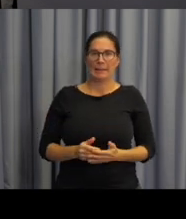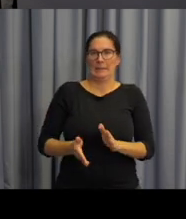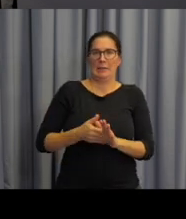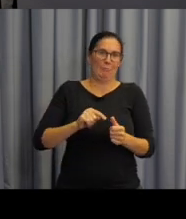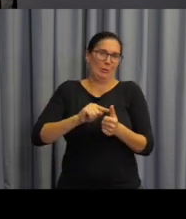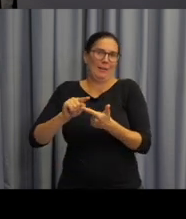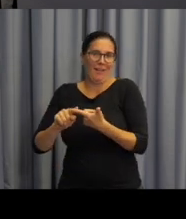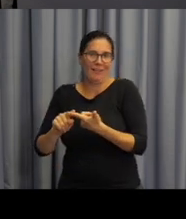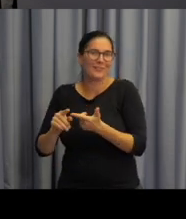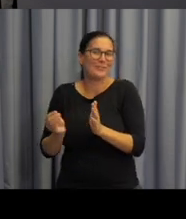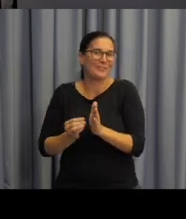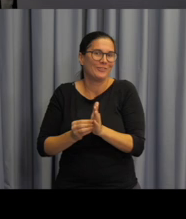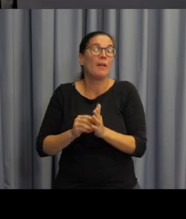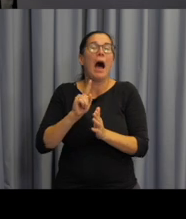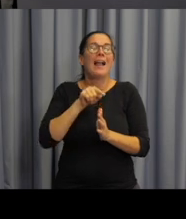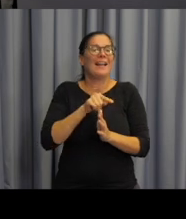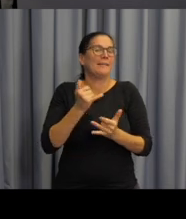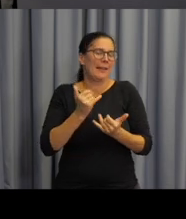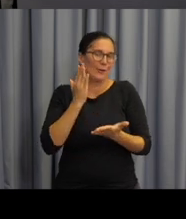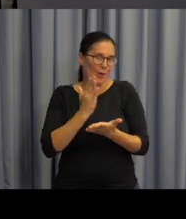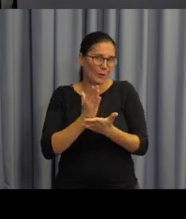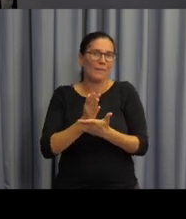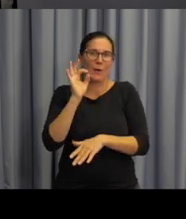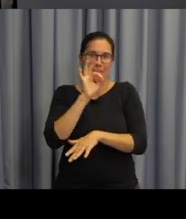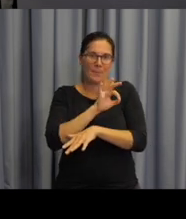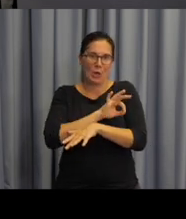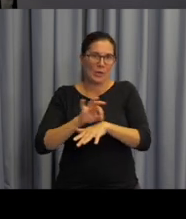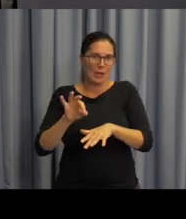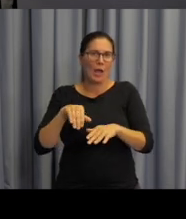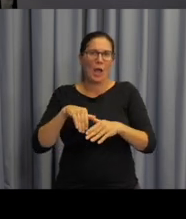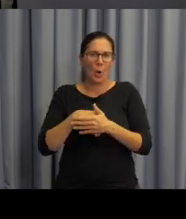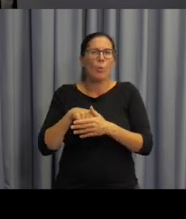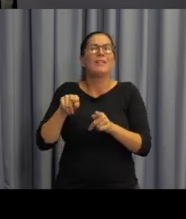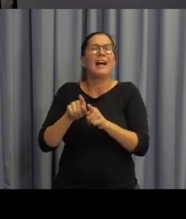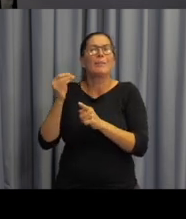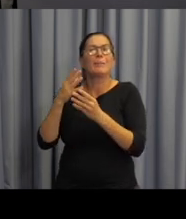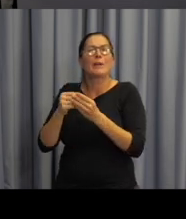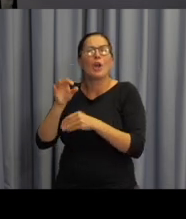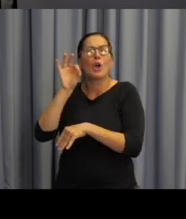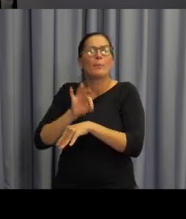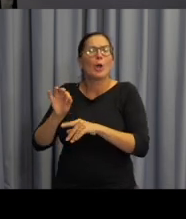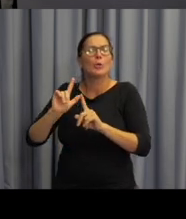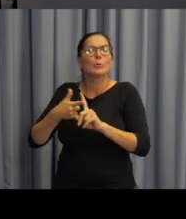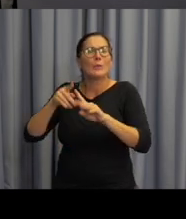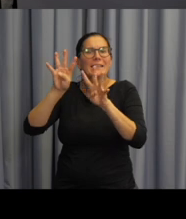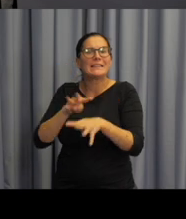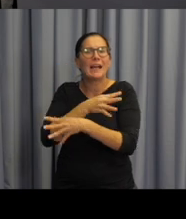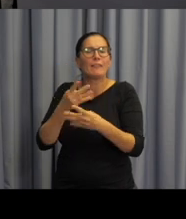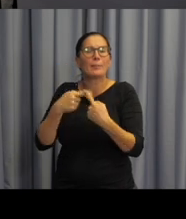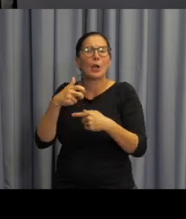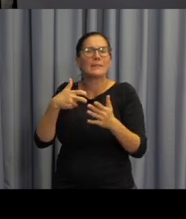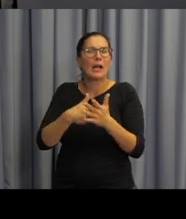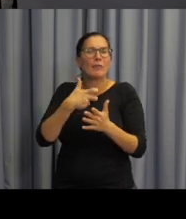v projektu, o který jsem zmeněvala, což byl projekt právě vzniku referenčního rámce pro znakové jazyky